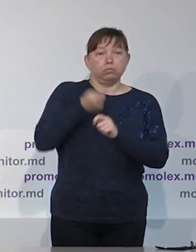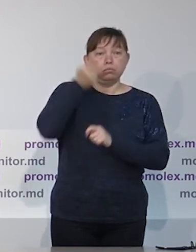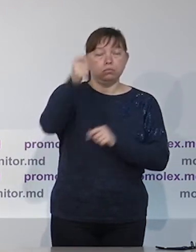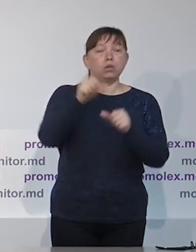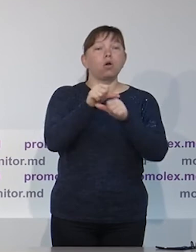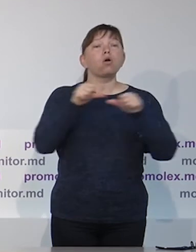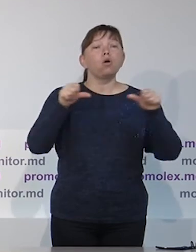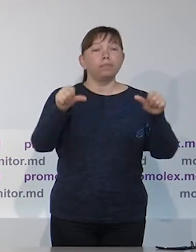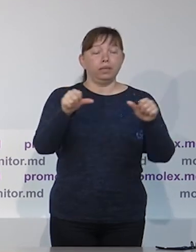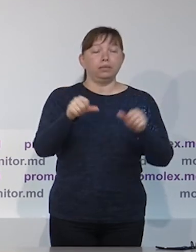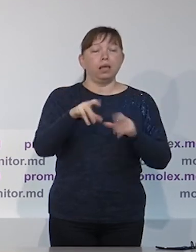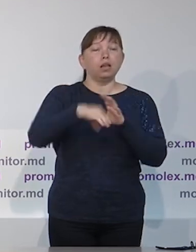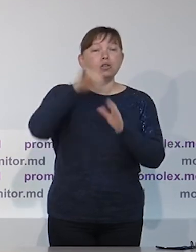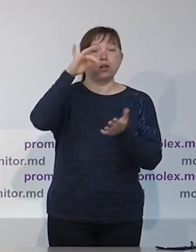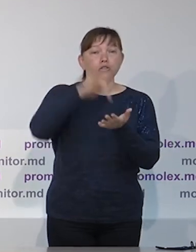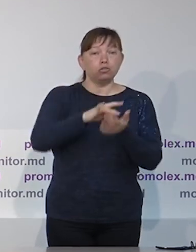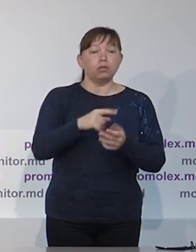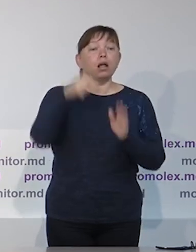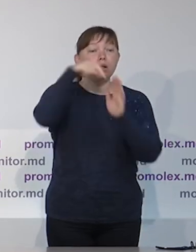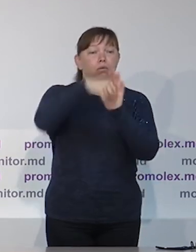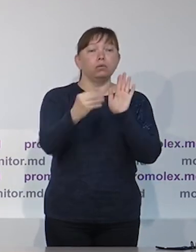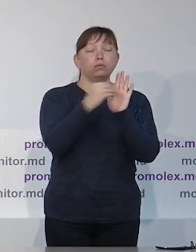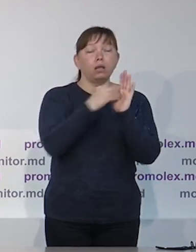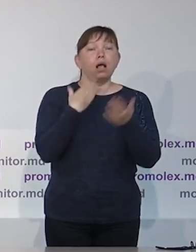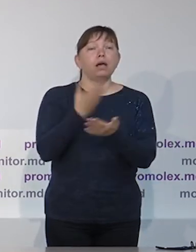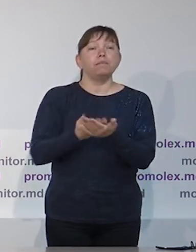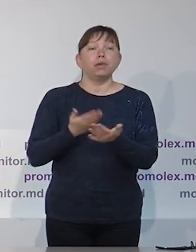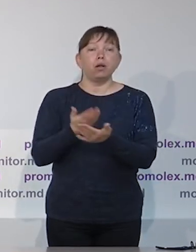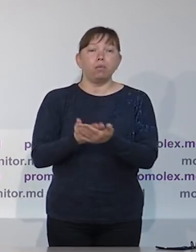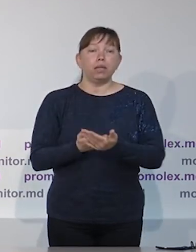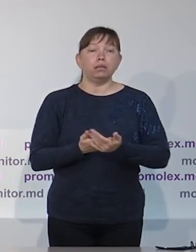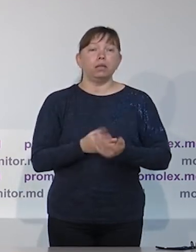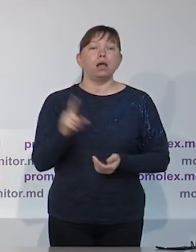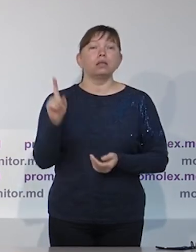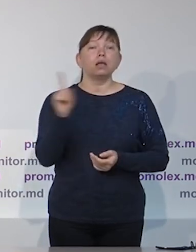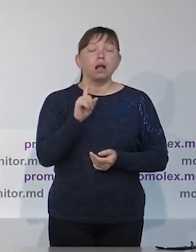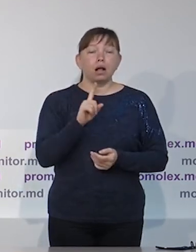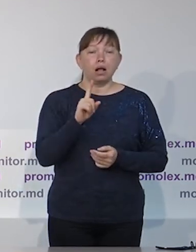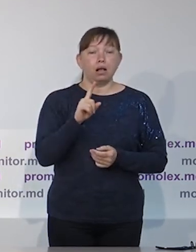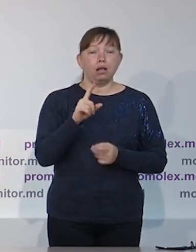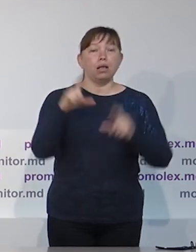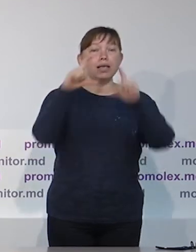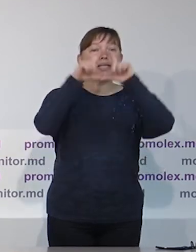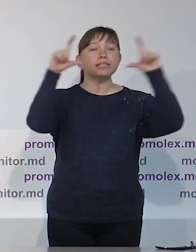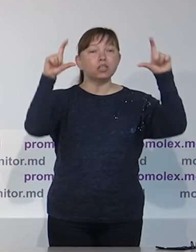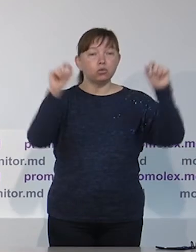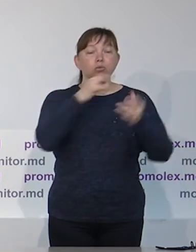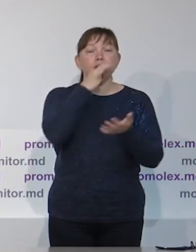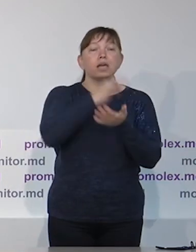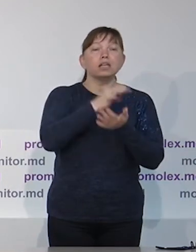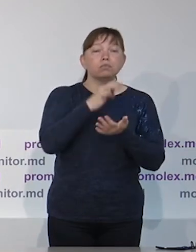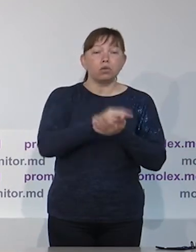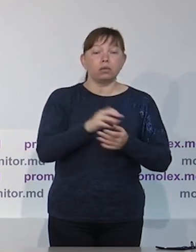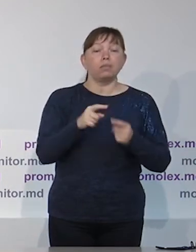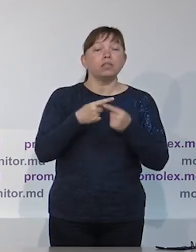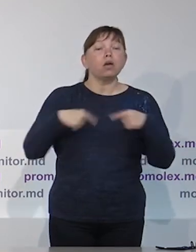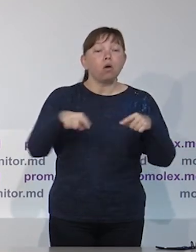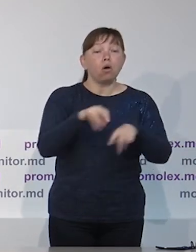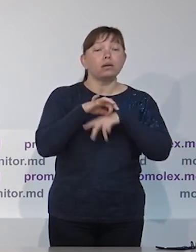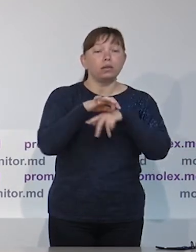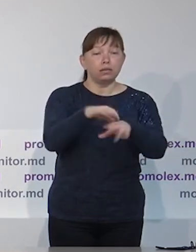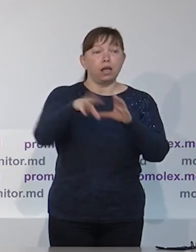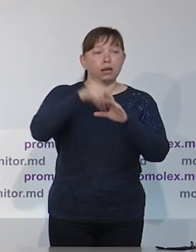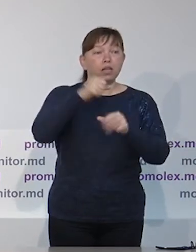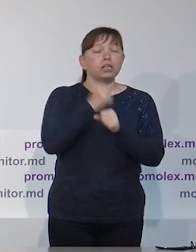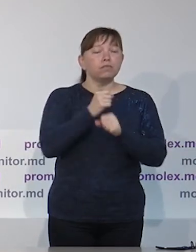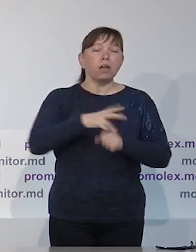но и 28 апреля 2021 года мы обратились с обращением в ЦИК, в котором рекомендовали,